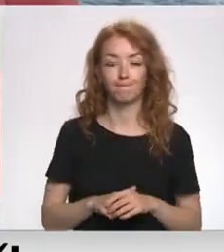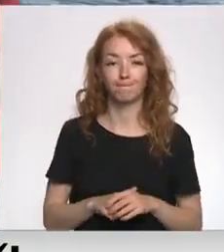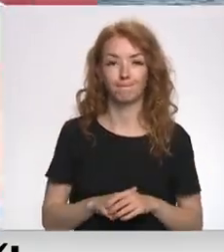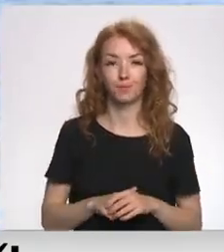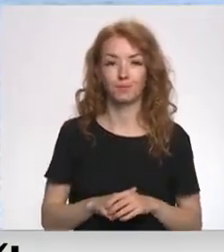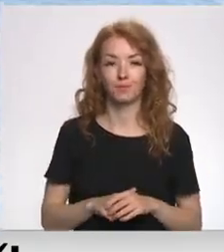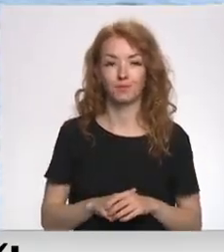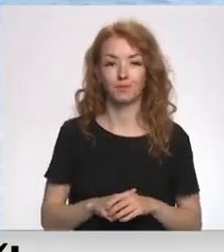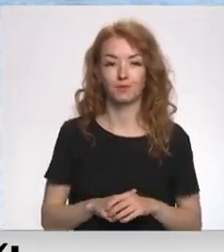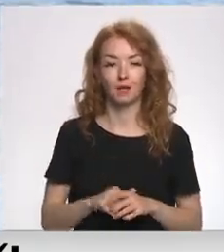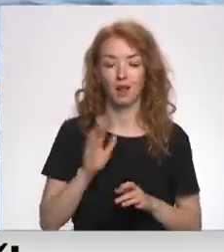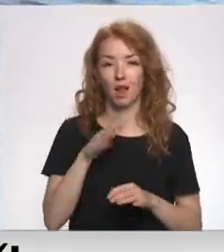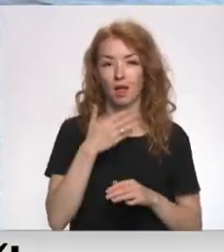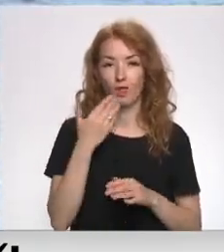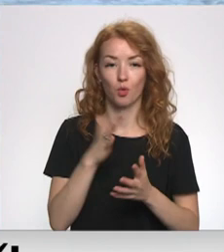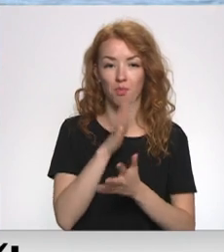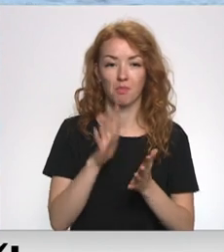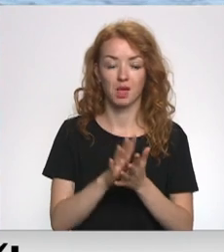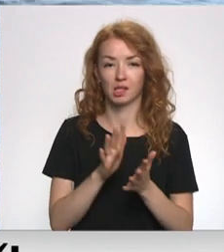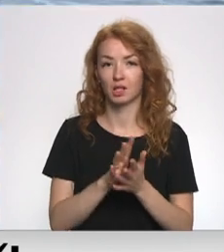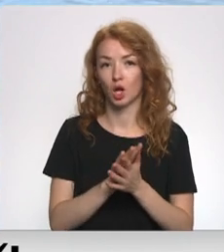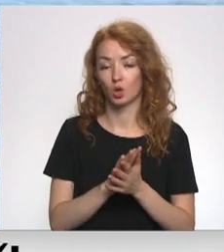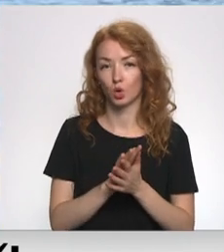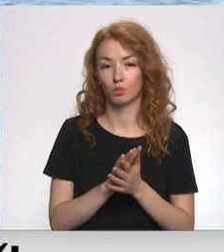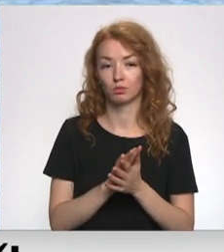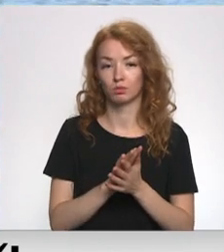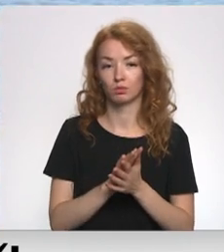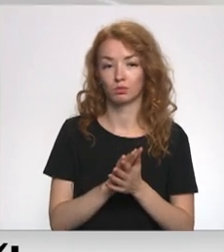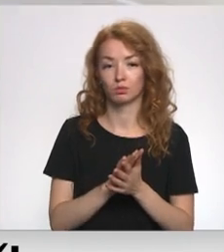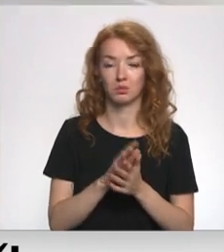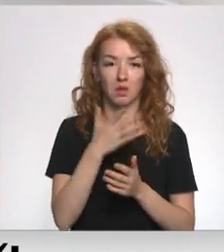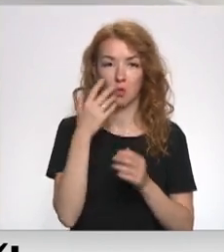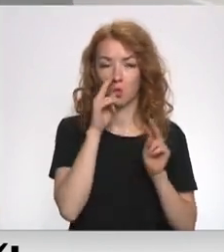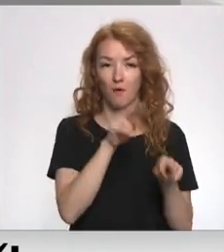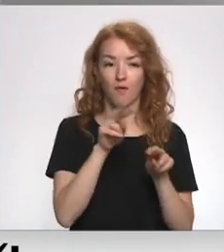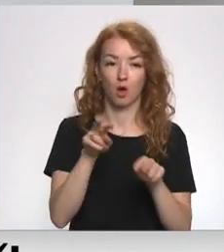piesārņojums arī nu šeinis, nu, nebēja nuvārojums.